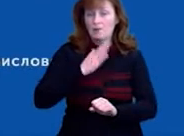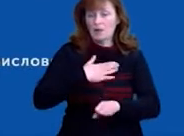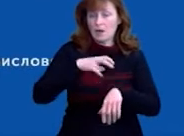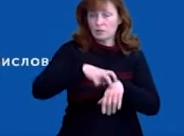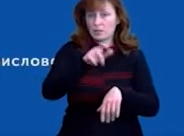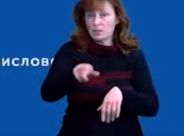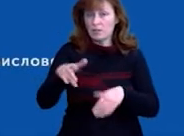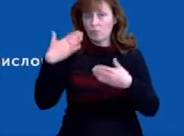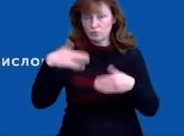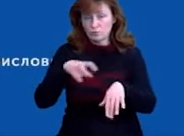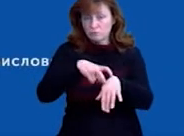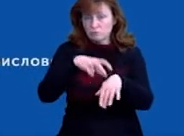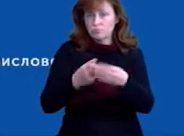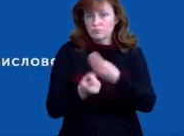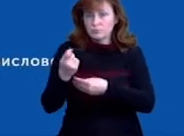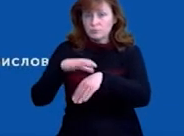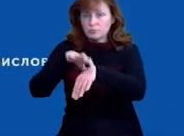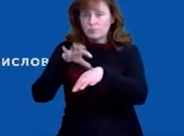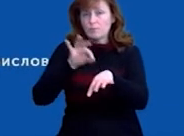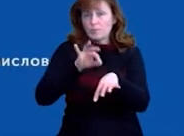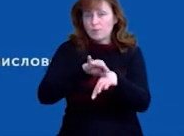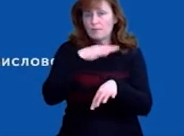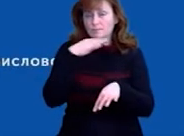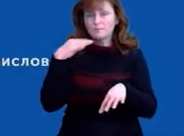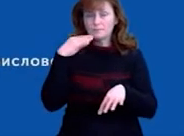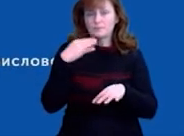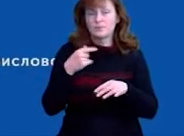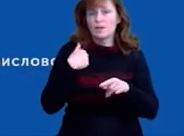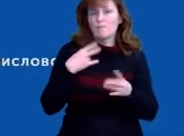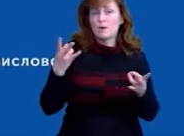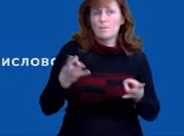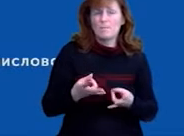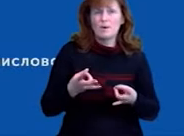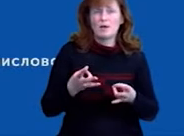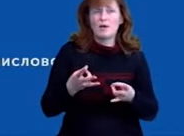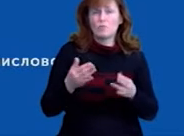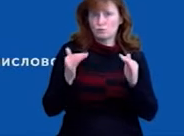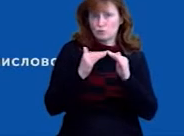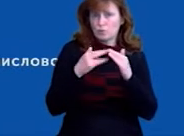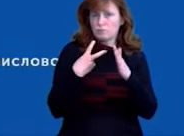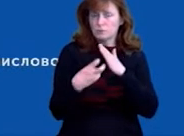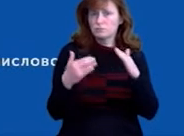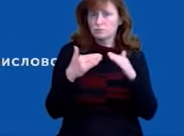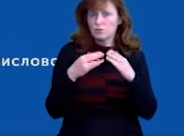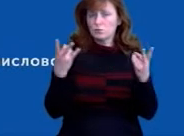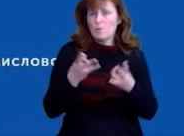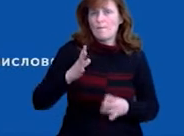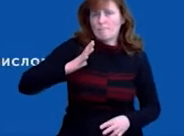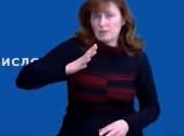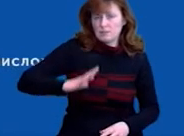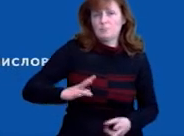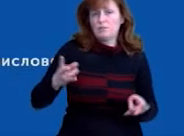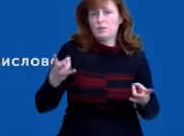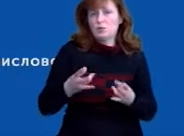вже інфіковано тисячу в Україні. Це передува і ми маємо всі сили кинути на передову. Треба перетерпіти